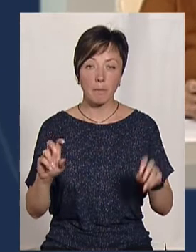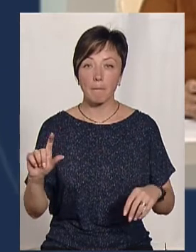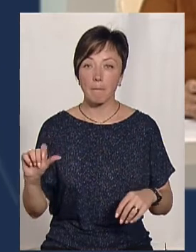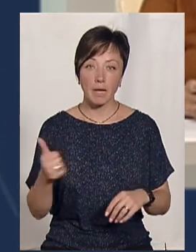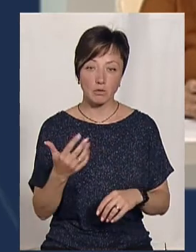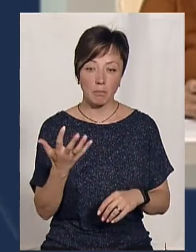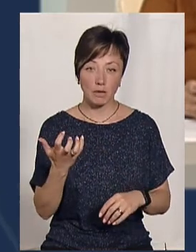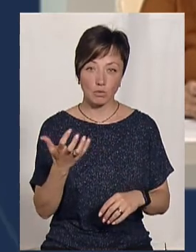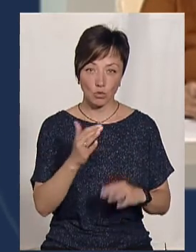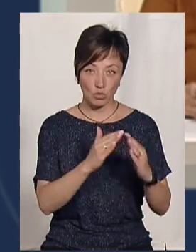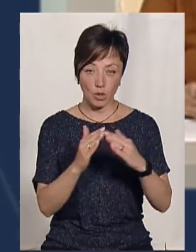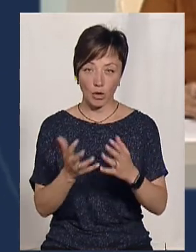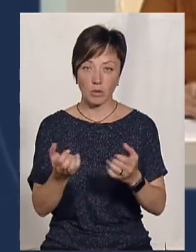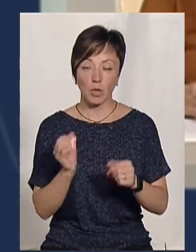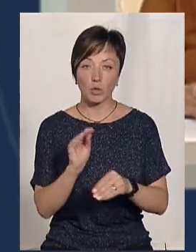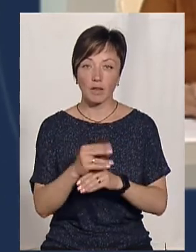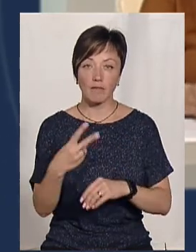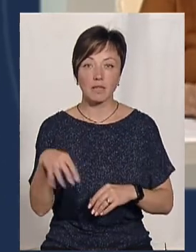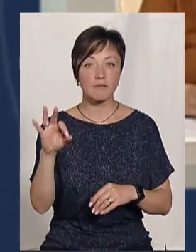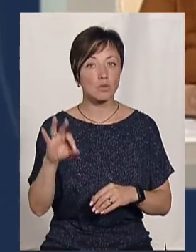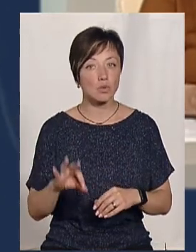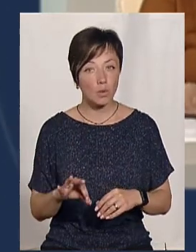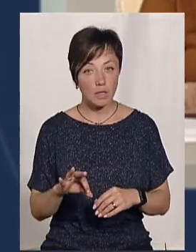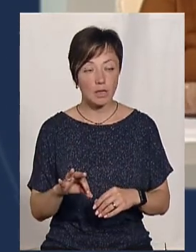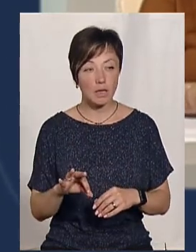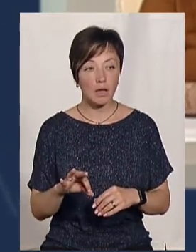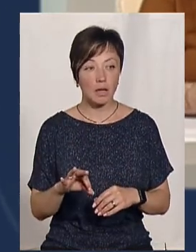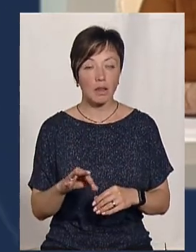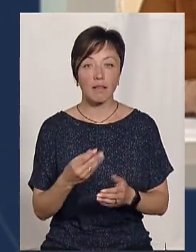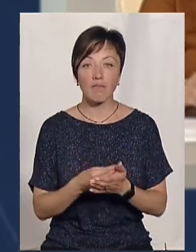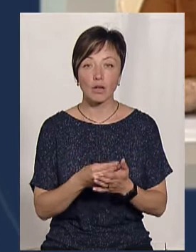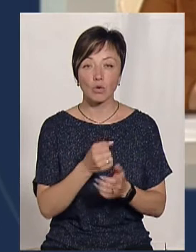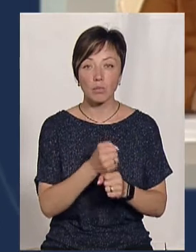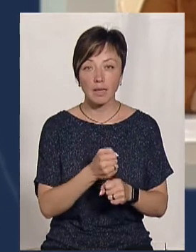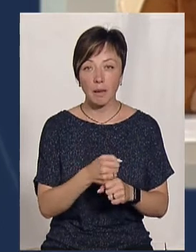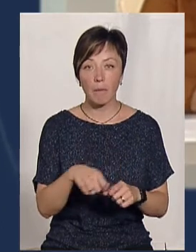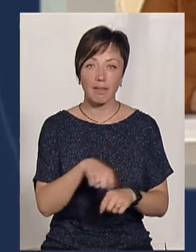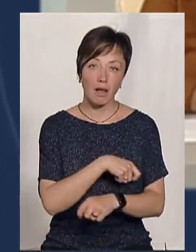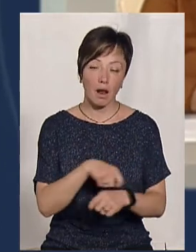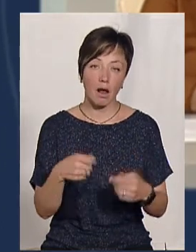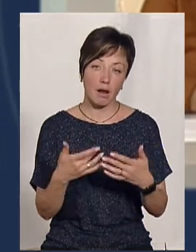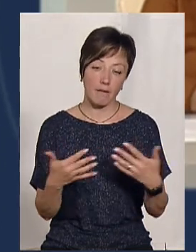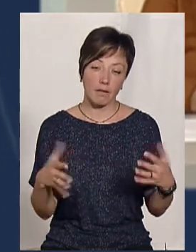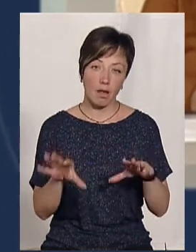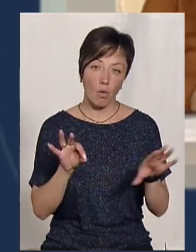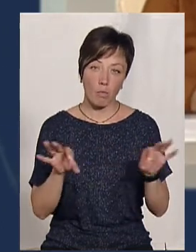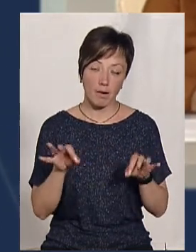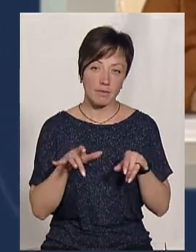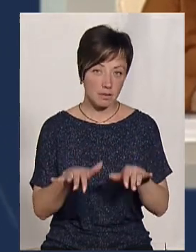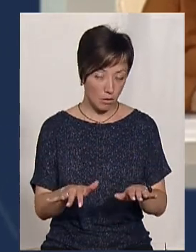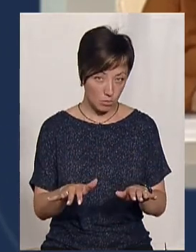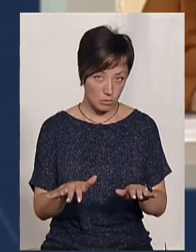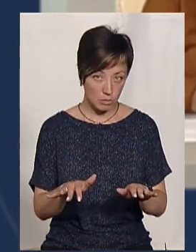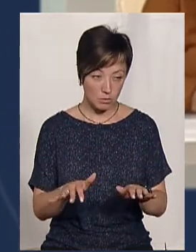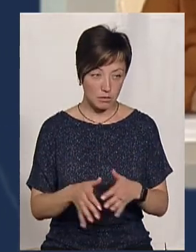500 отримують додатково 20% на вартості робіт та матеріалів на обрані заходи.